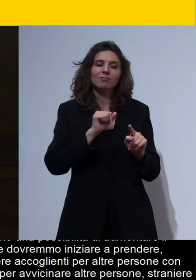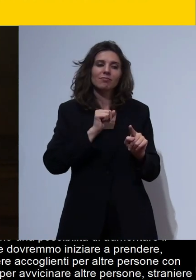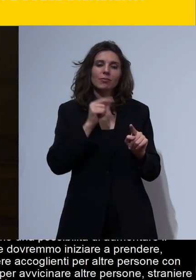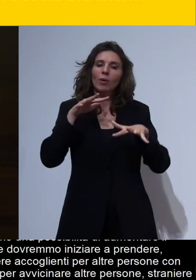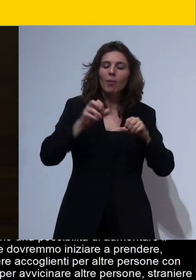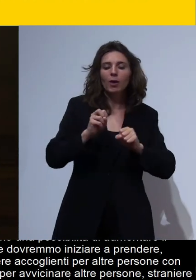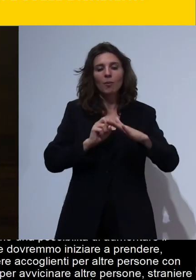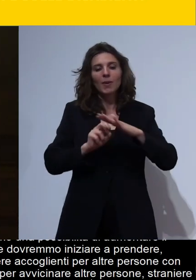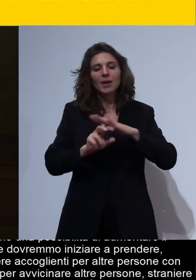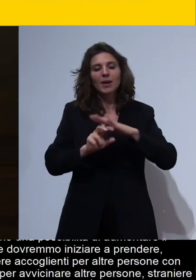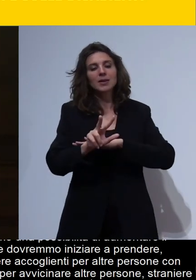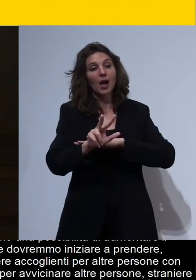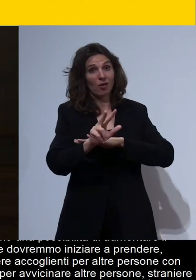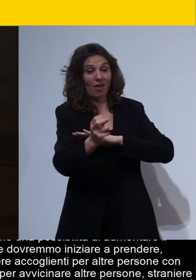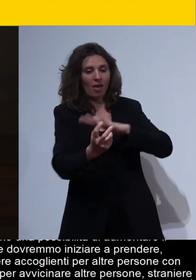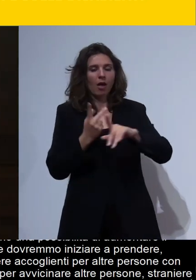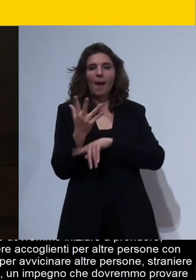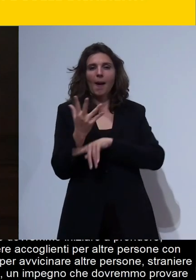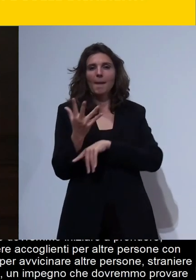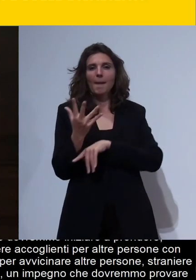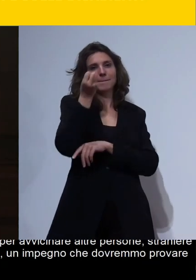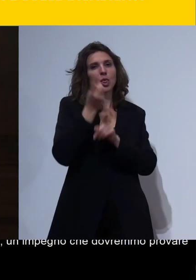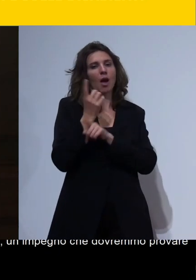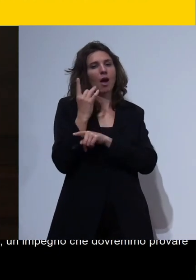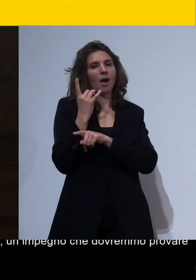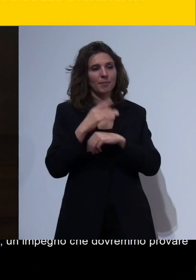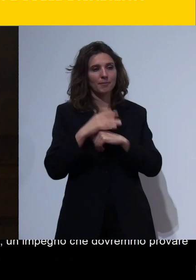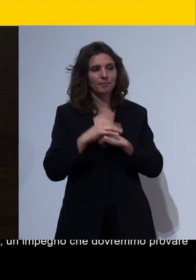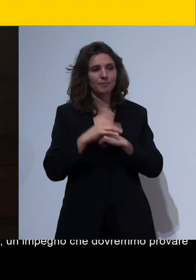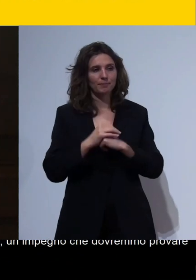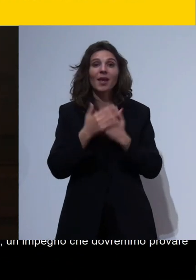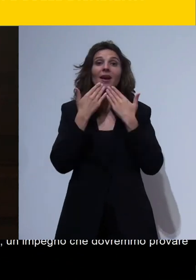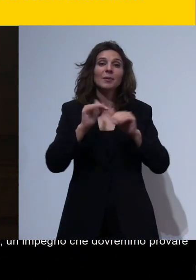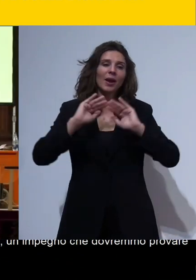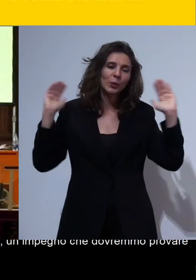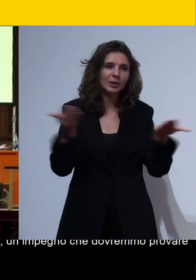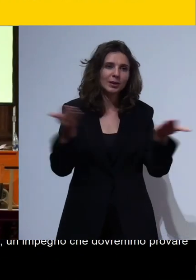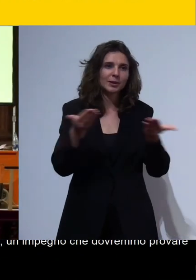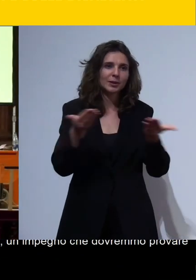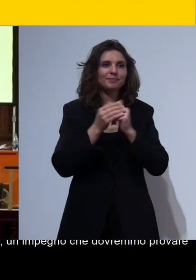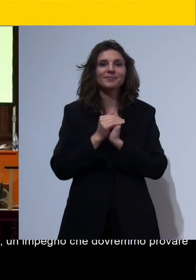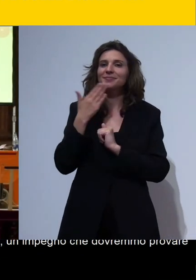provare a prendere per noi è preziosissimo grazie mille a tutti grazie